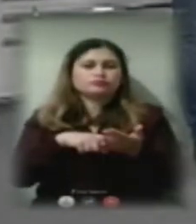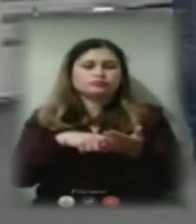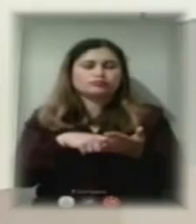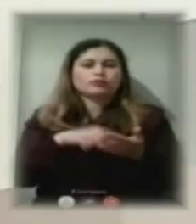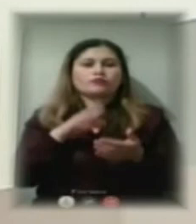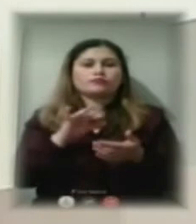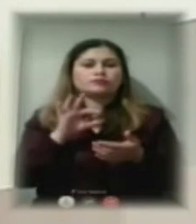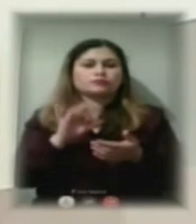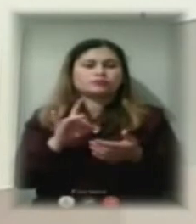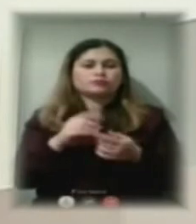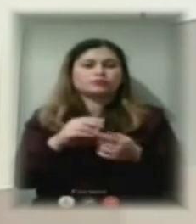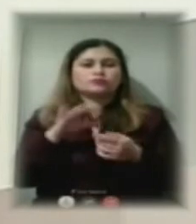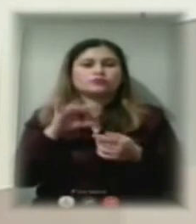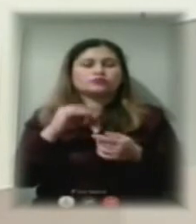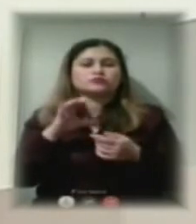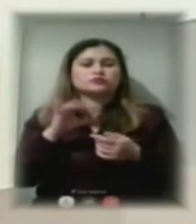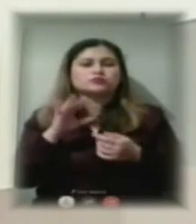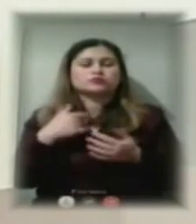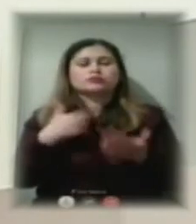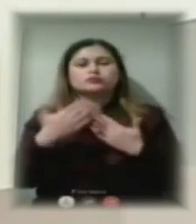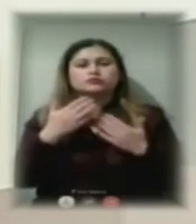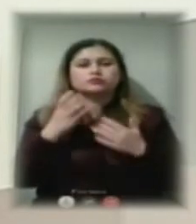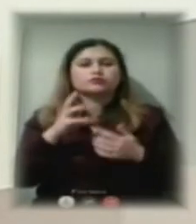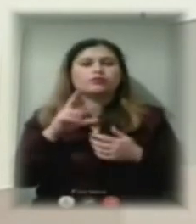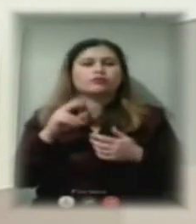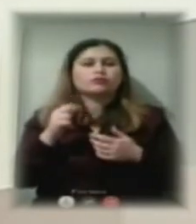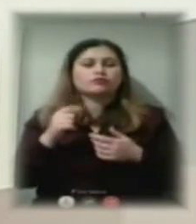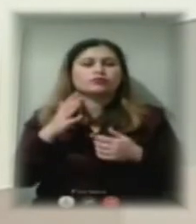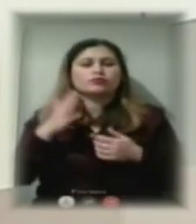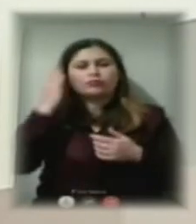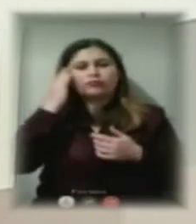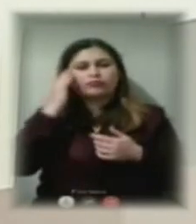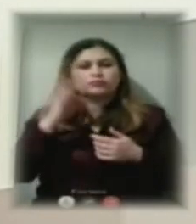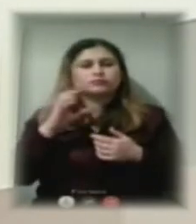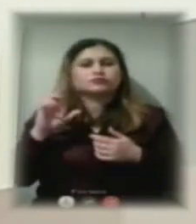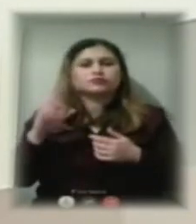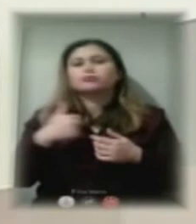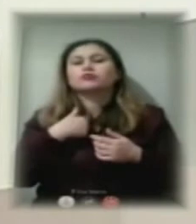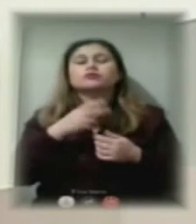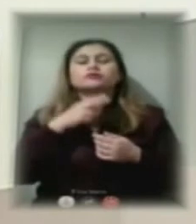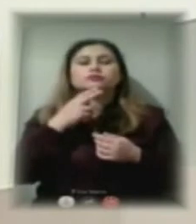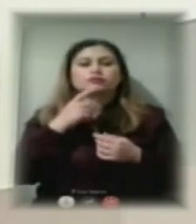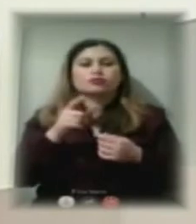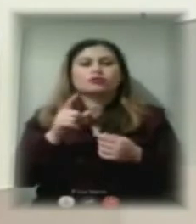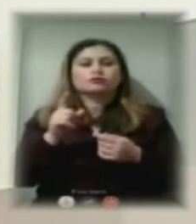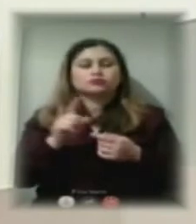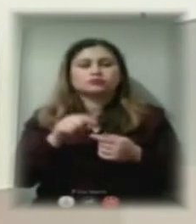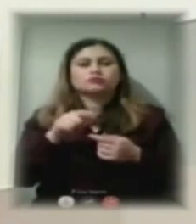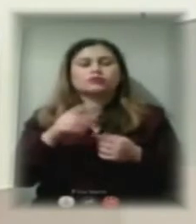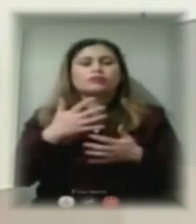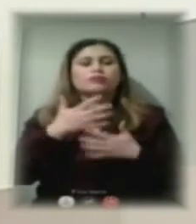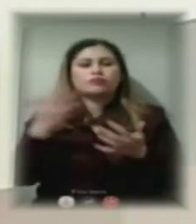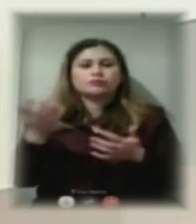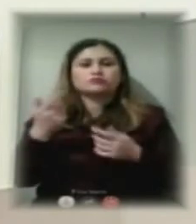Титульних списків, я спілкуючись зі своїми колегами, головами ОСББ, все ж таки хочу відзначити, що ми в переважній більшості проти